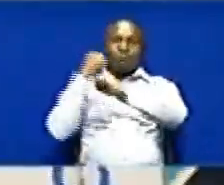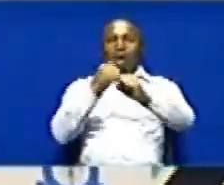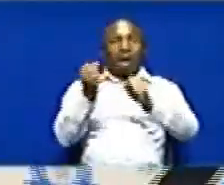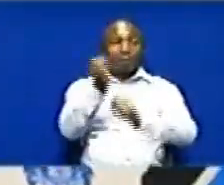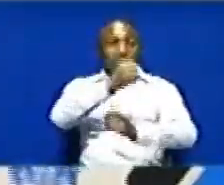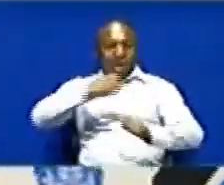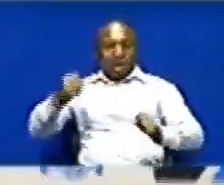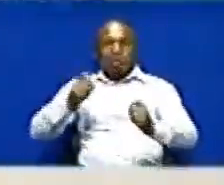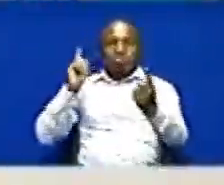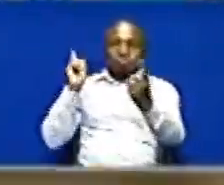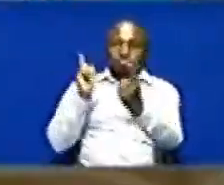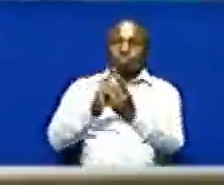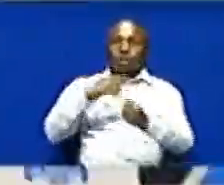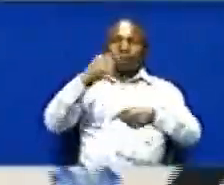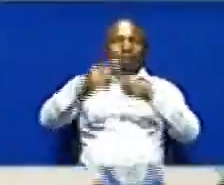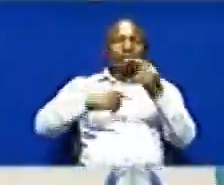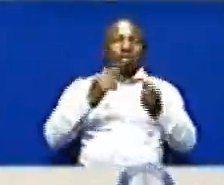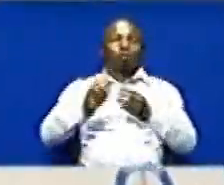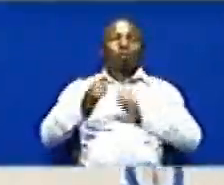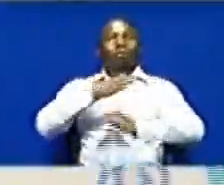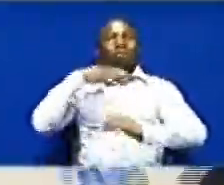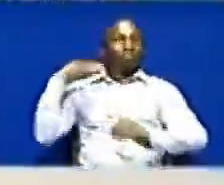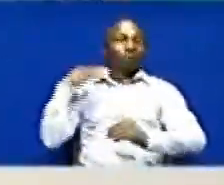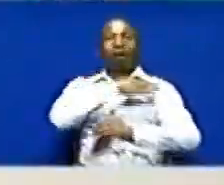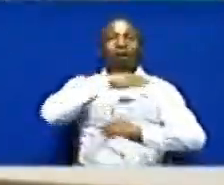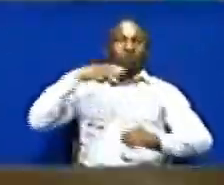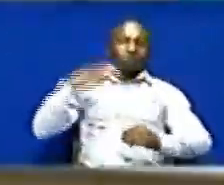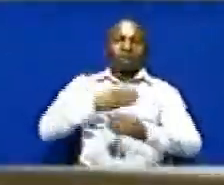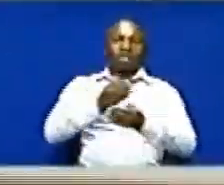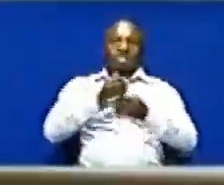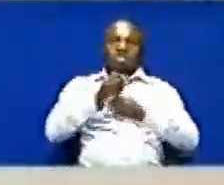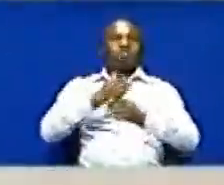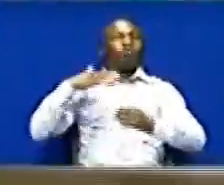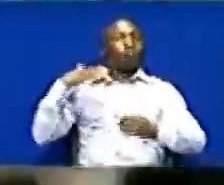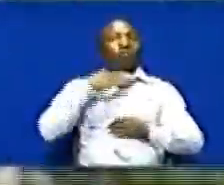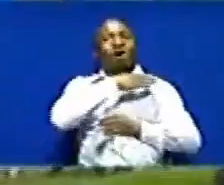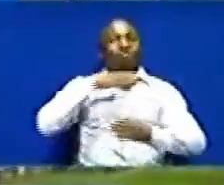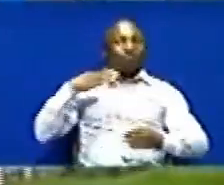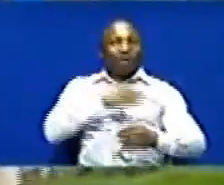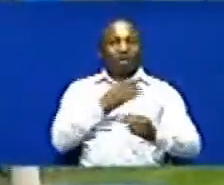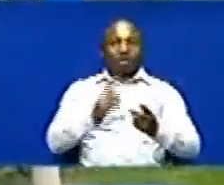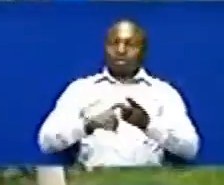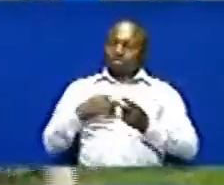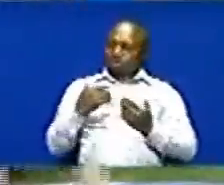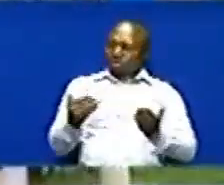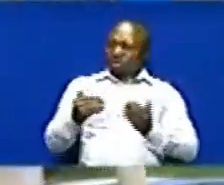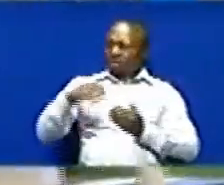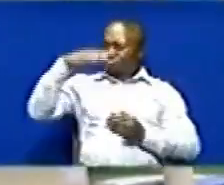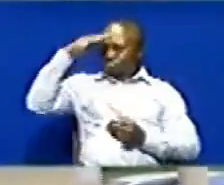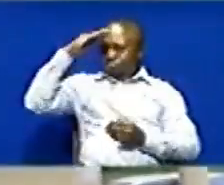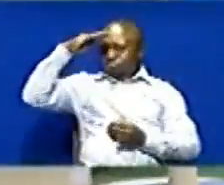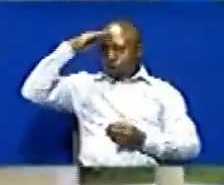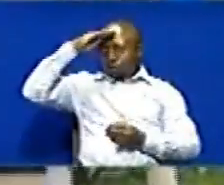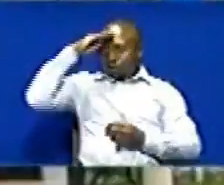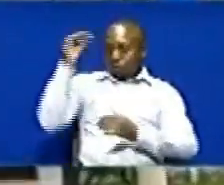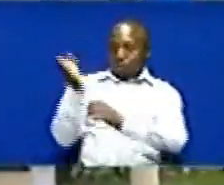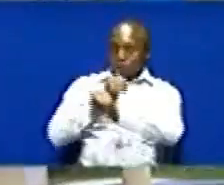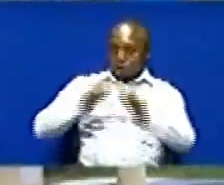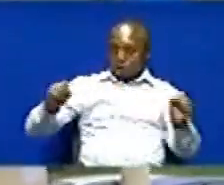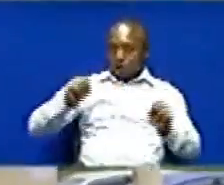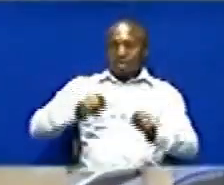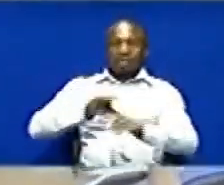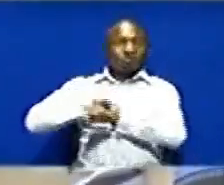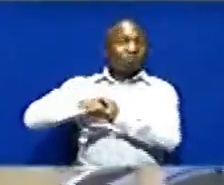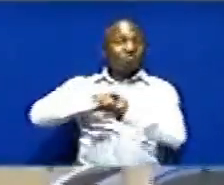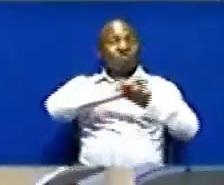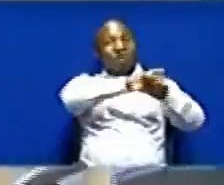Harikutwa akiwa naendelea kujichinja kulo emeo lake Kwa kutumia kisu ambapo askari polisi walimokua Na kumpeleka